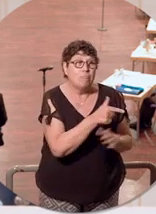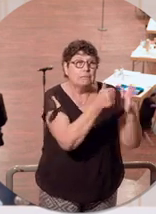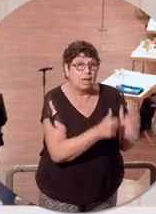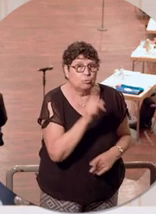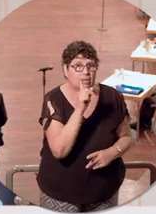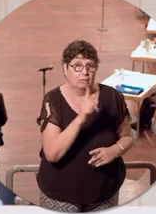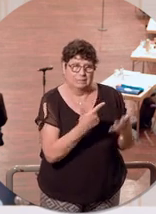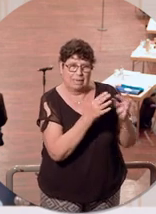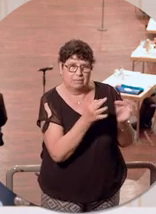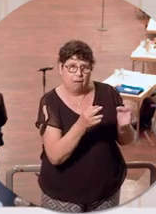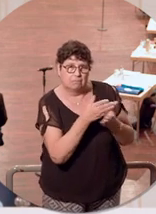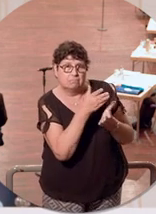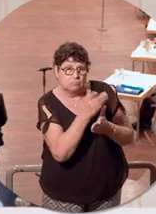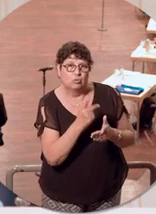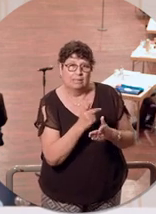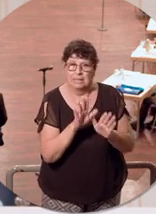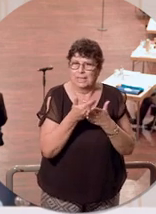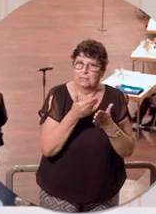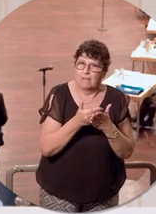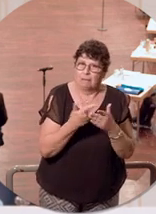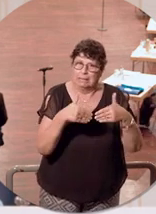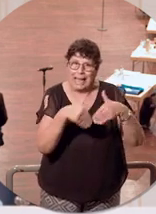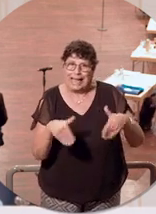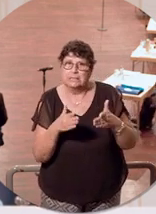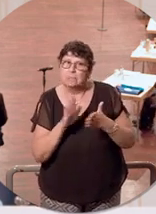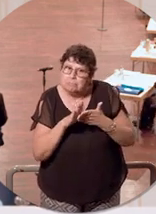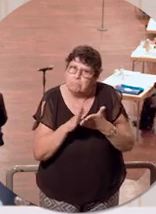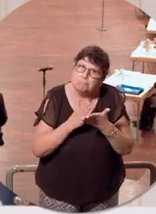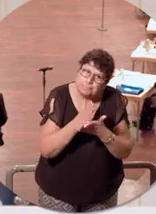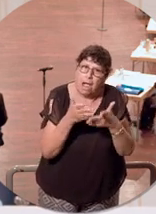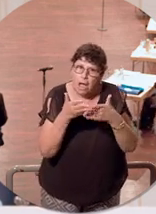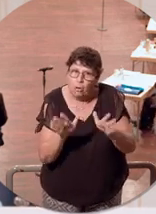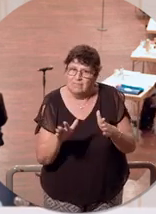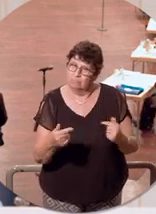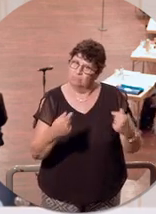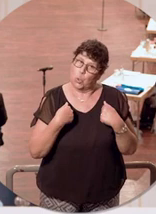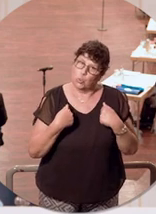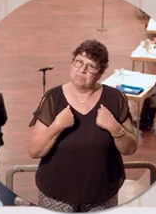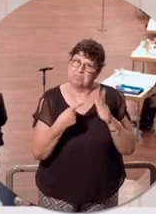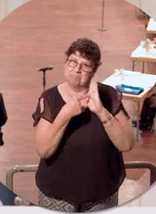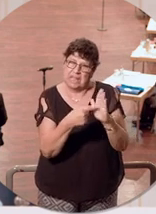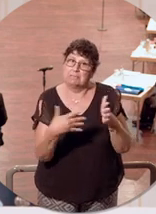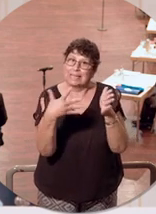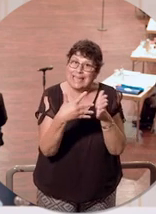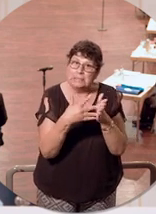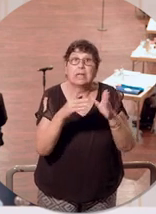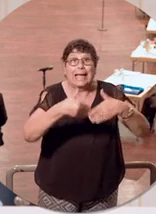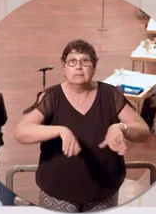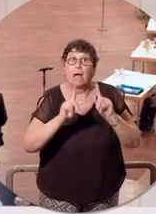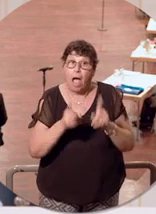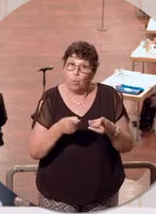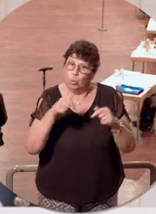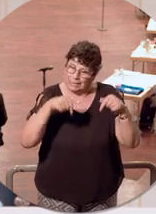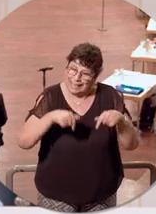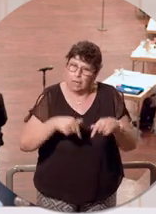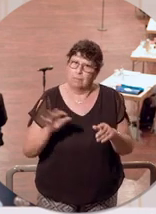wir davon bei weiterhin geöffneten Grenzen weitgehend unberührt blieben, zeigt, dass unser Testregime sowohl an der Grenze, aber eben auch im